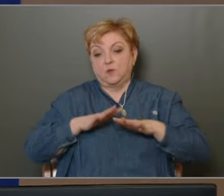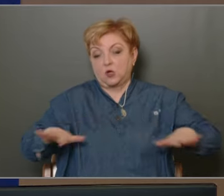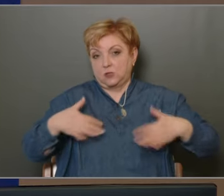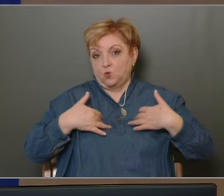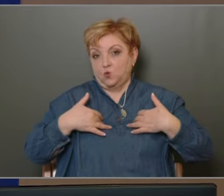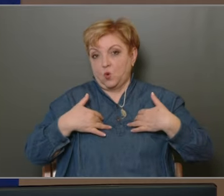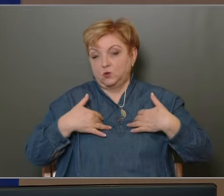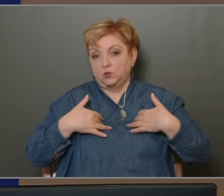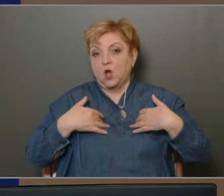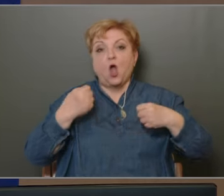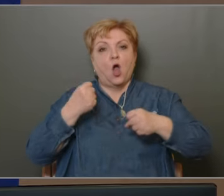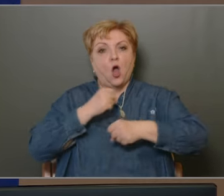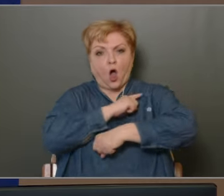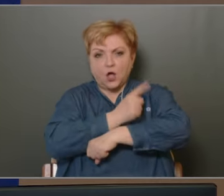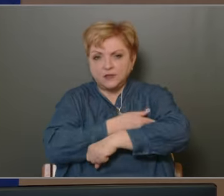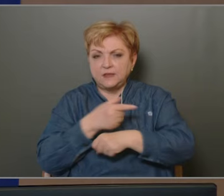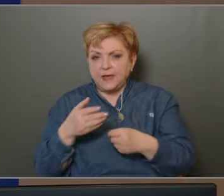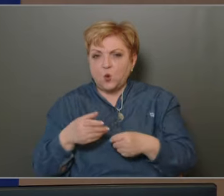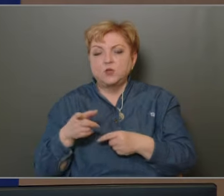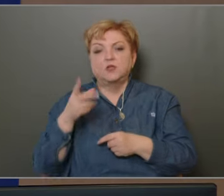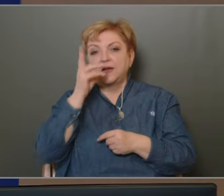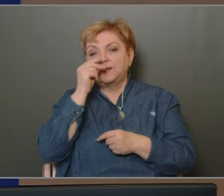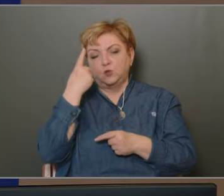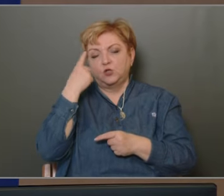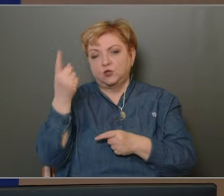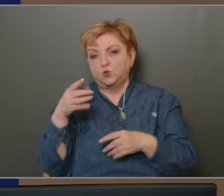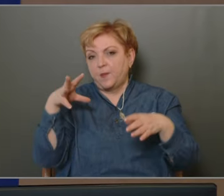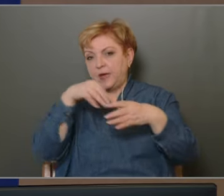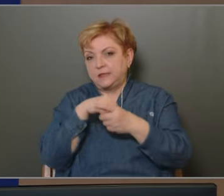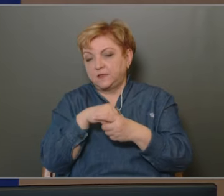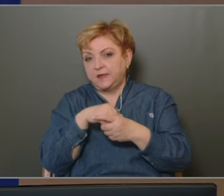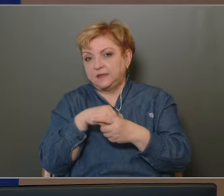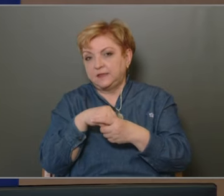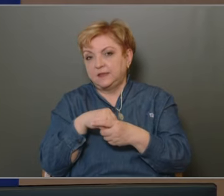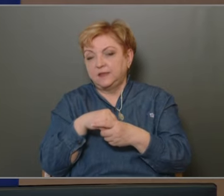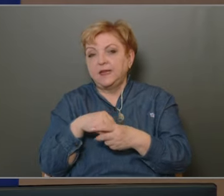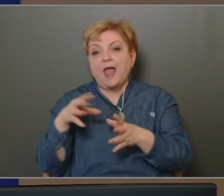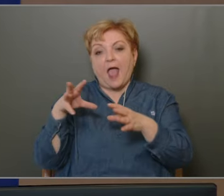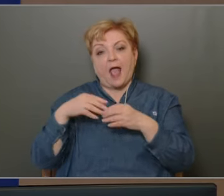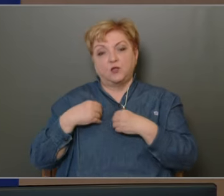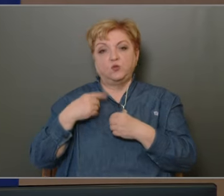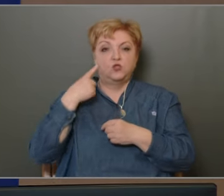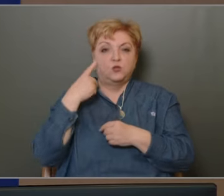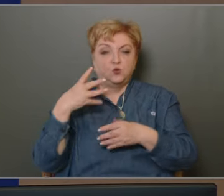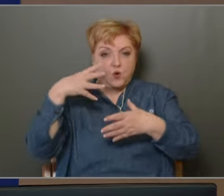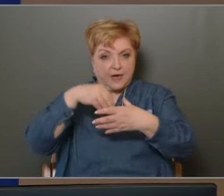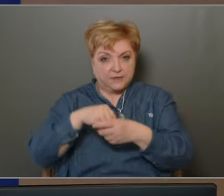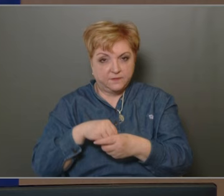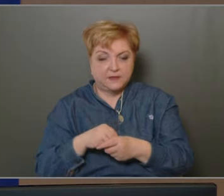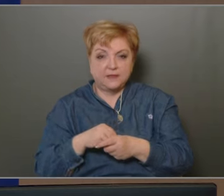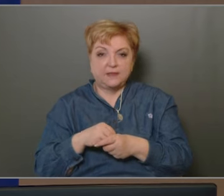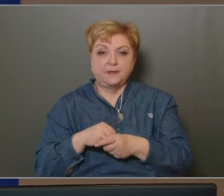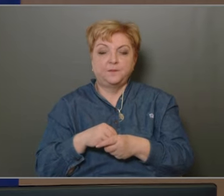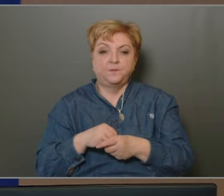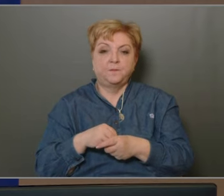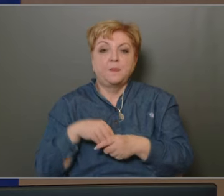hatékonyan a rendőrség tud ebben részt venni És ebben is csak együttesen tudunk részt venni Hát